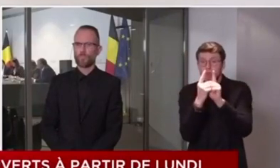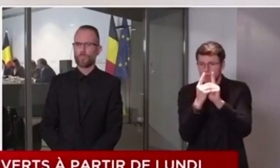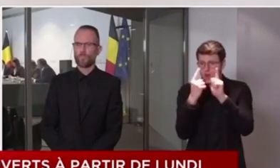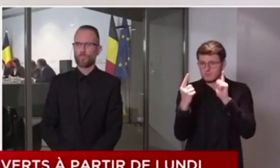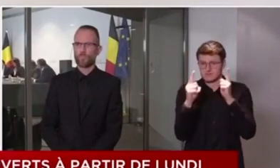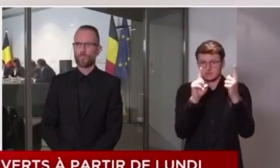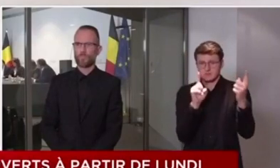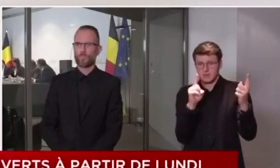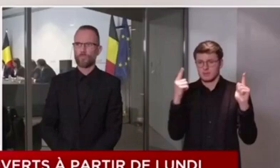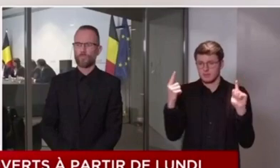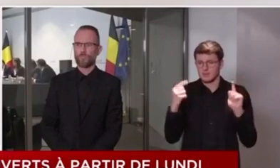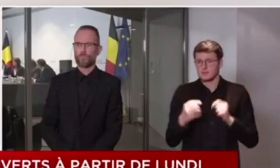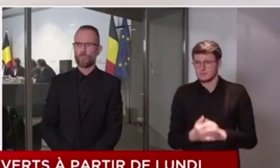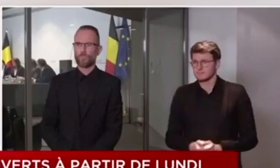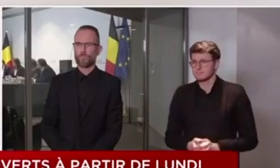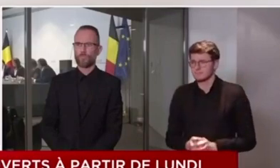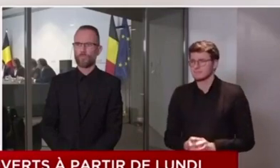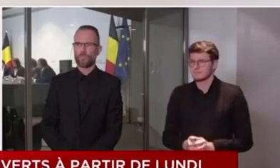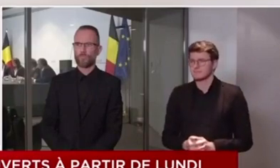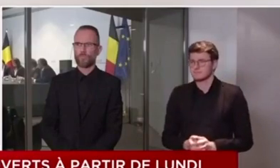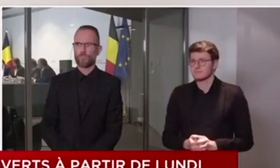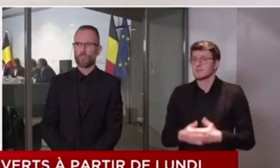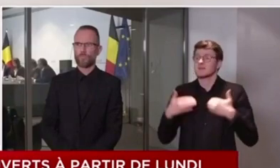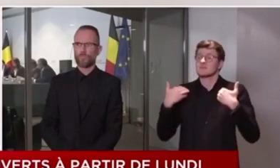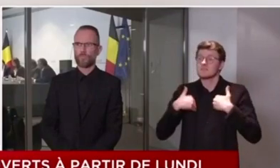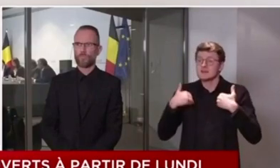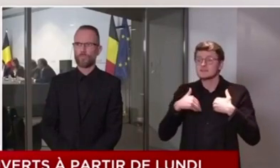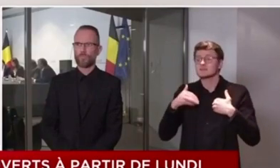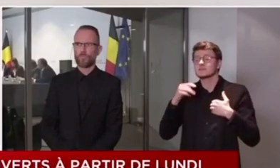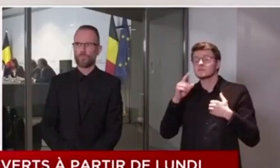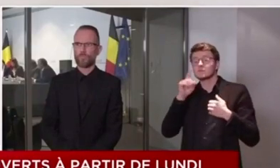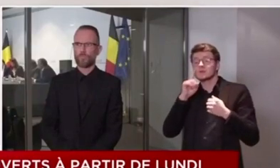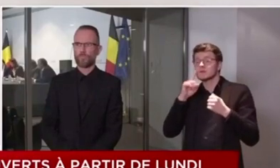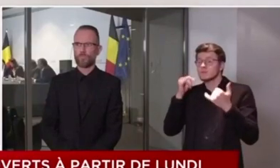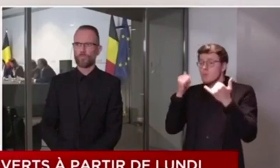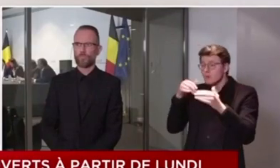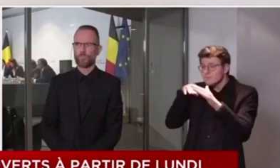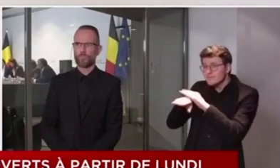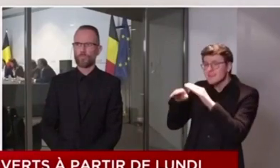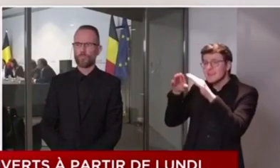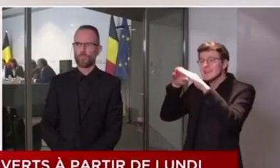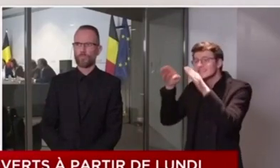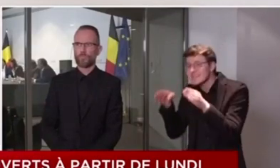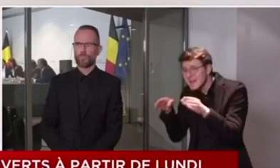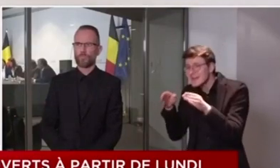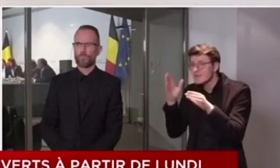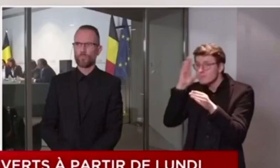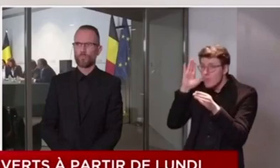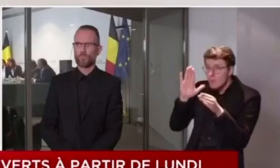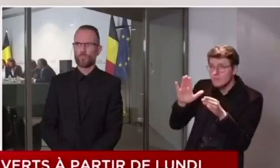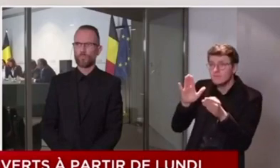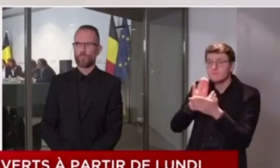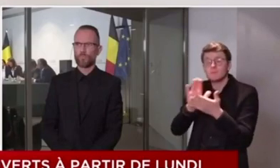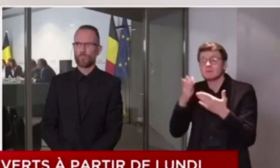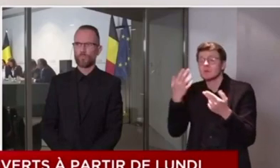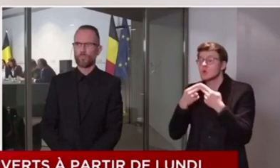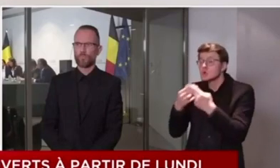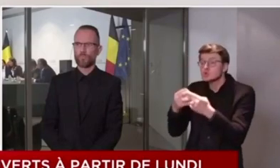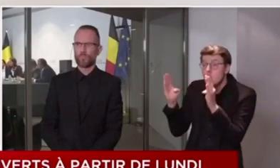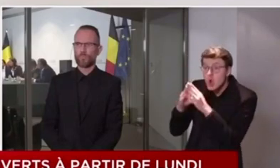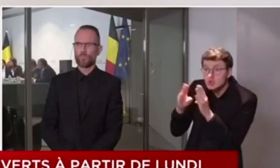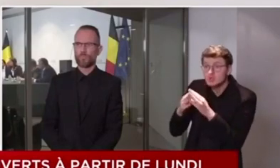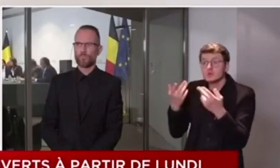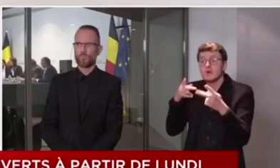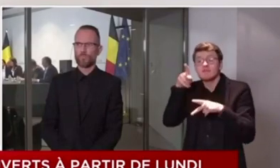résidents de maisons de repos,